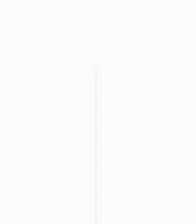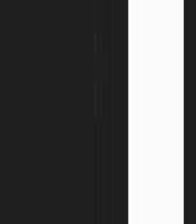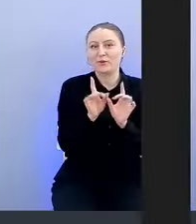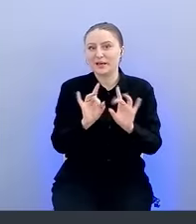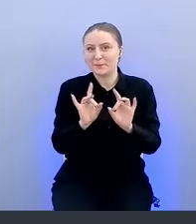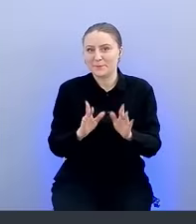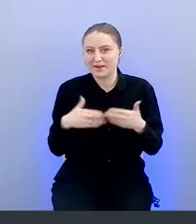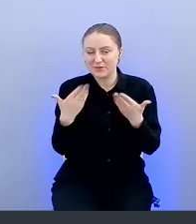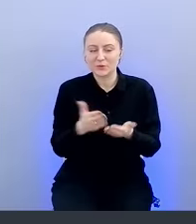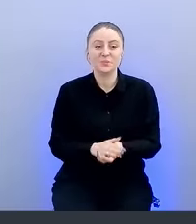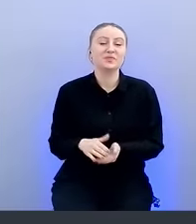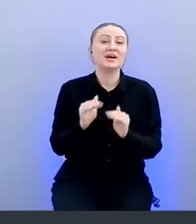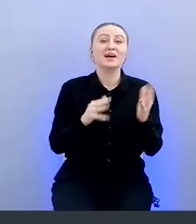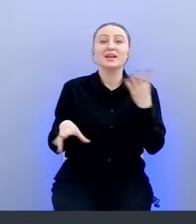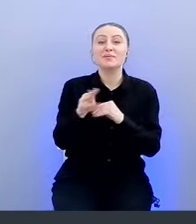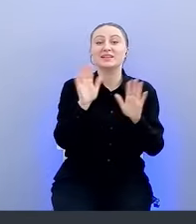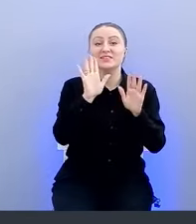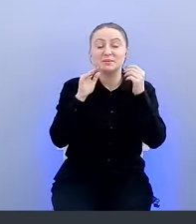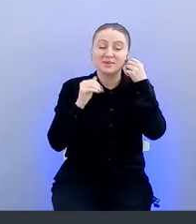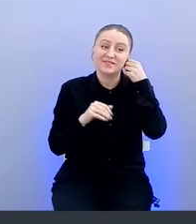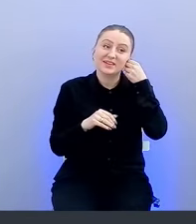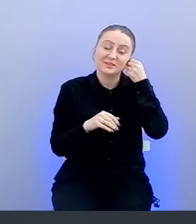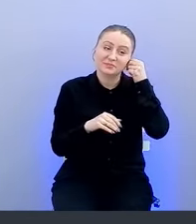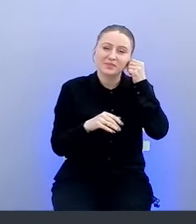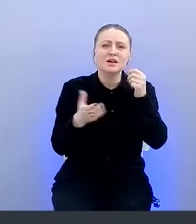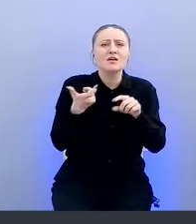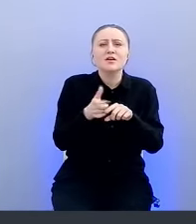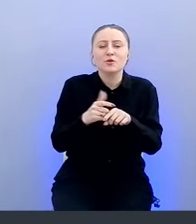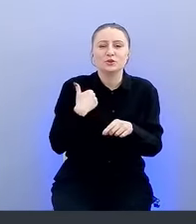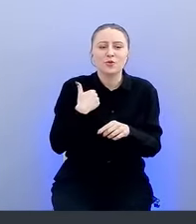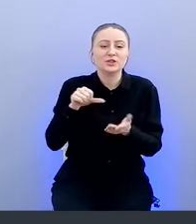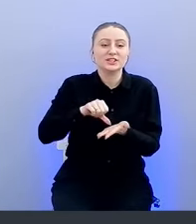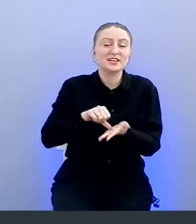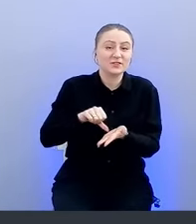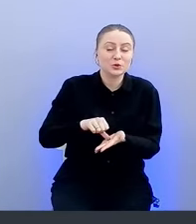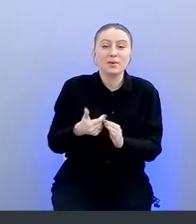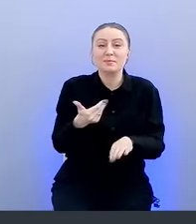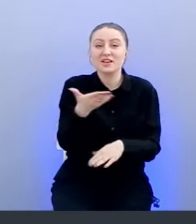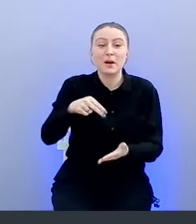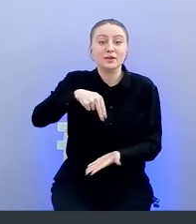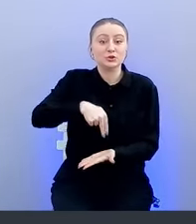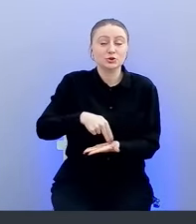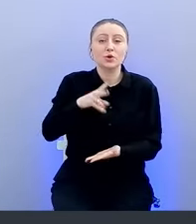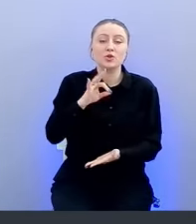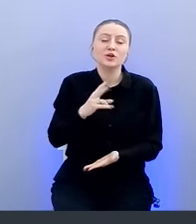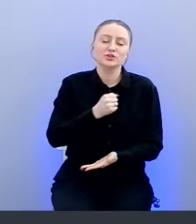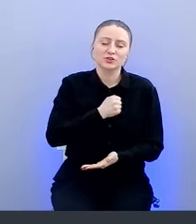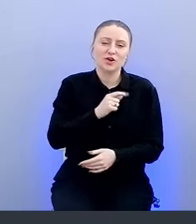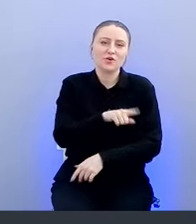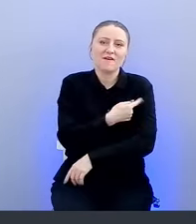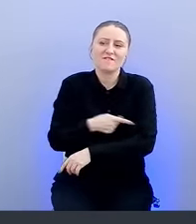Ребята, всем привет. Очень-очень хочется выступать сегодня перед вами стоя, но, сожалению, врачи пока не